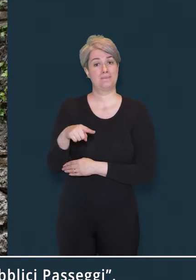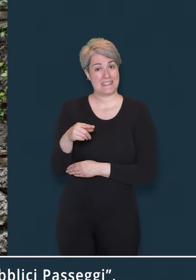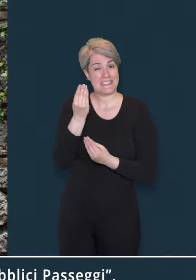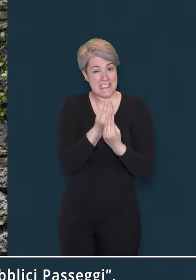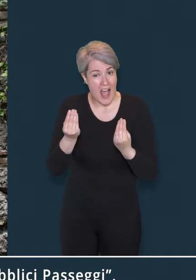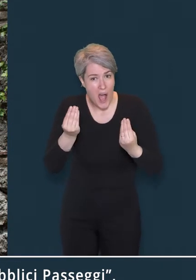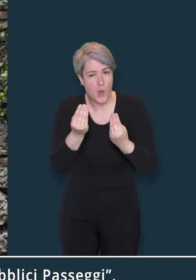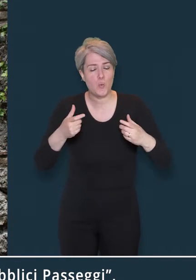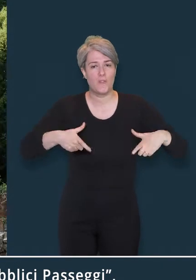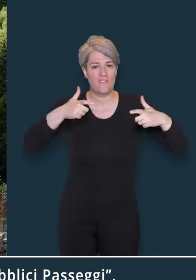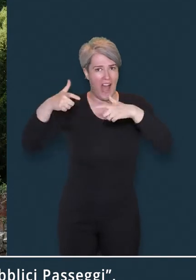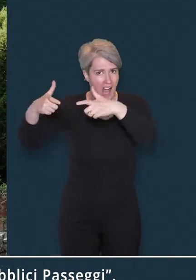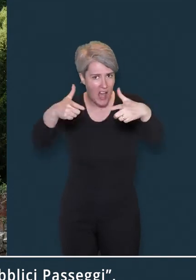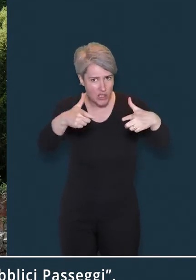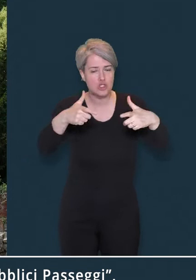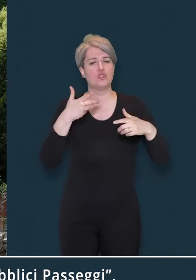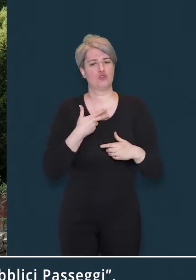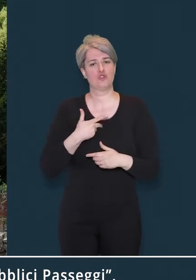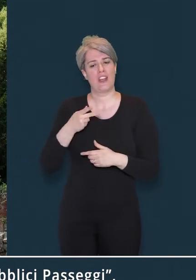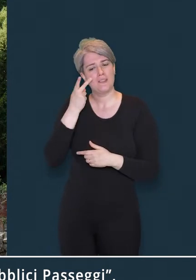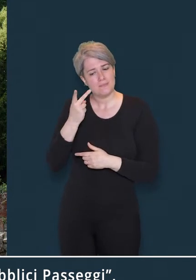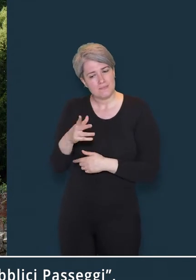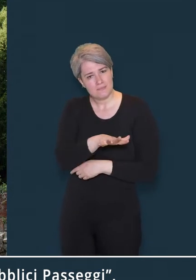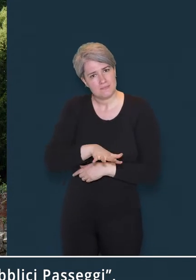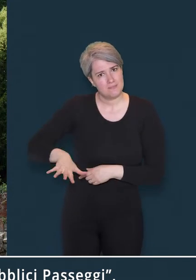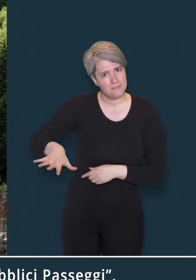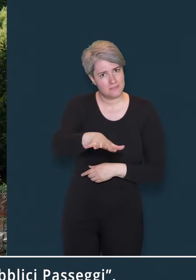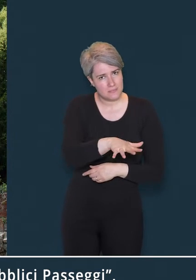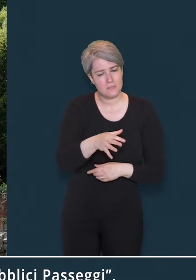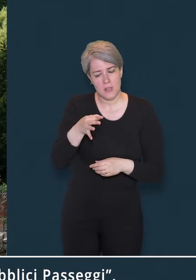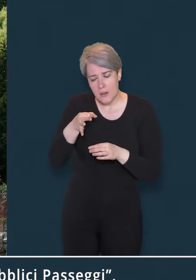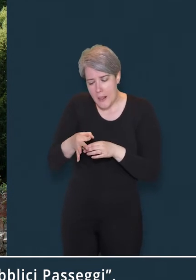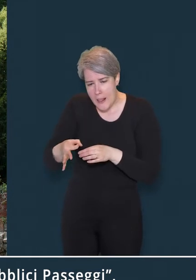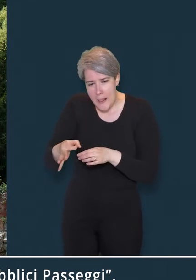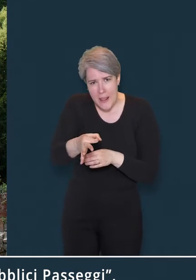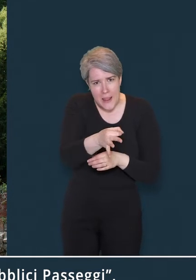indicate nel disegno con dei piccoli cerchi a rilievo.